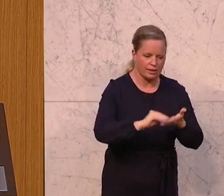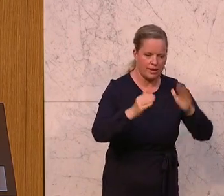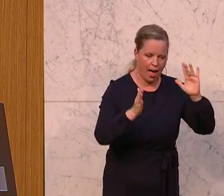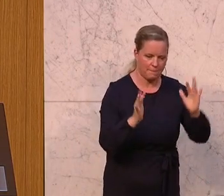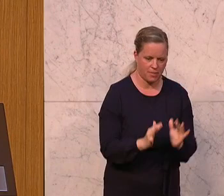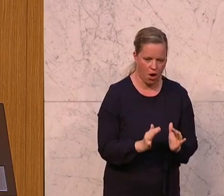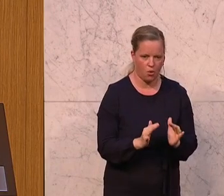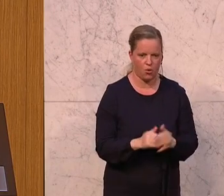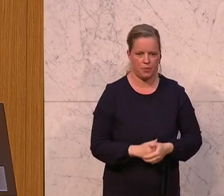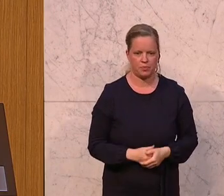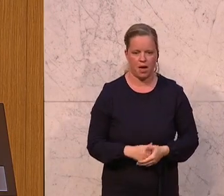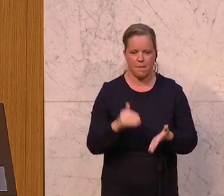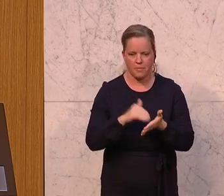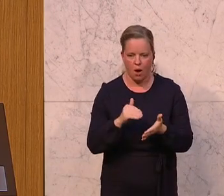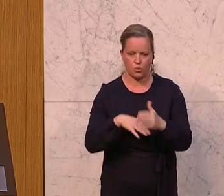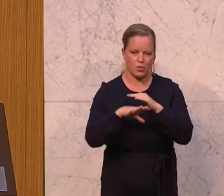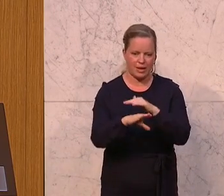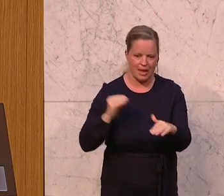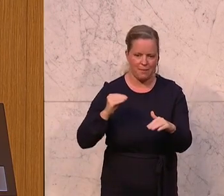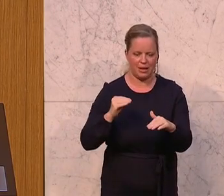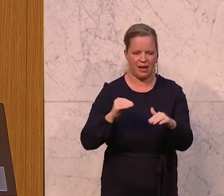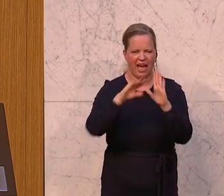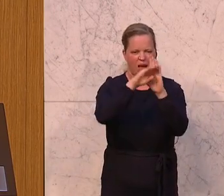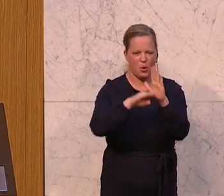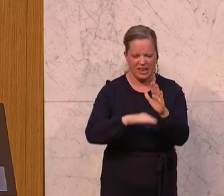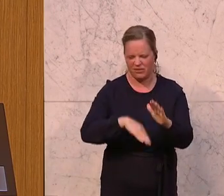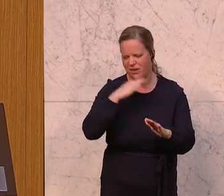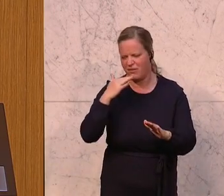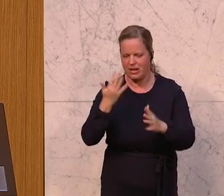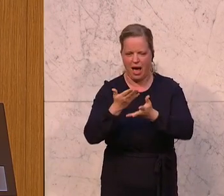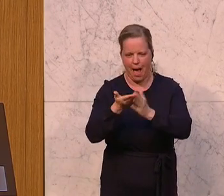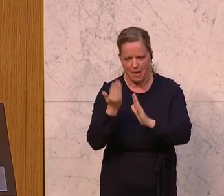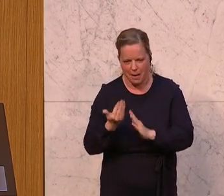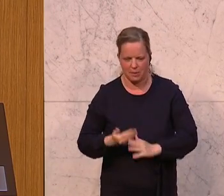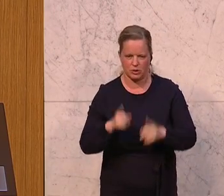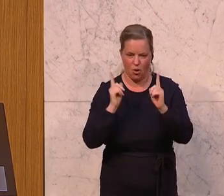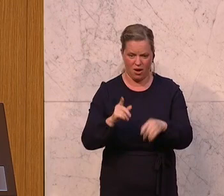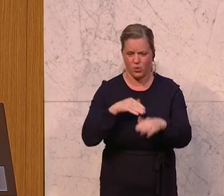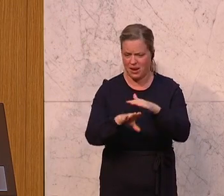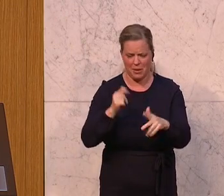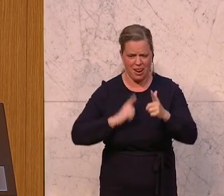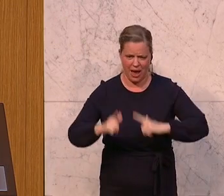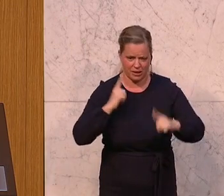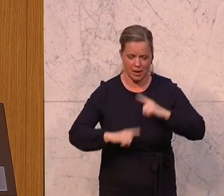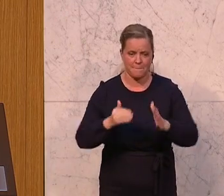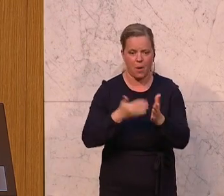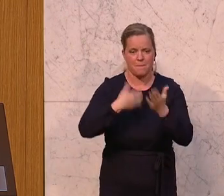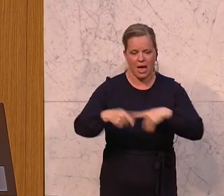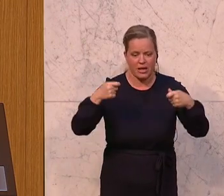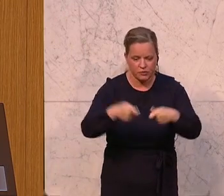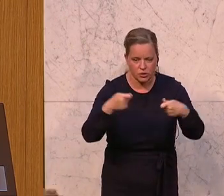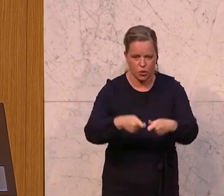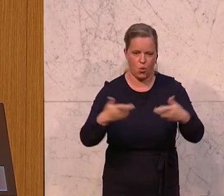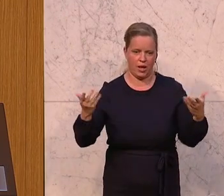Deregulierung für unsere Unternehmen. Die leiden unter diesem ganzen Thema. Wir brauchen noch mehr Investitionen in Forschung und Entwicklung.